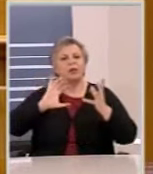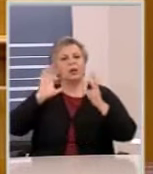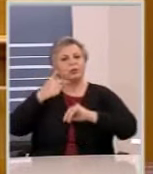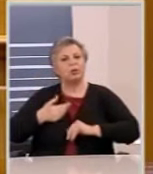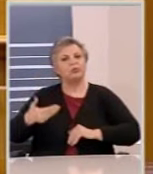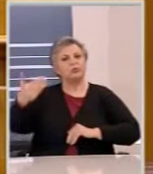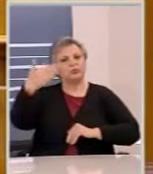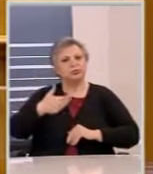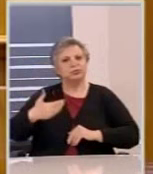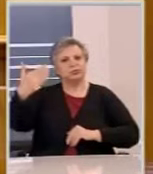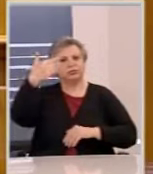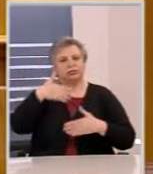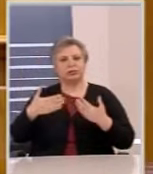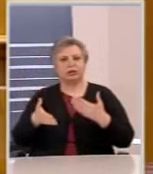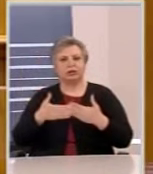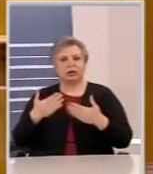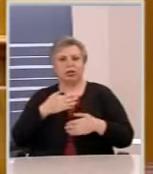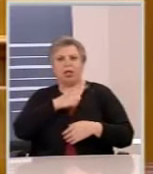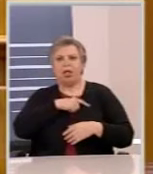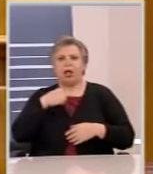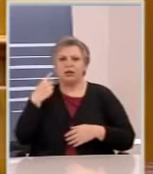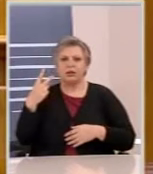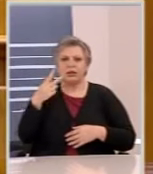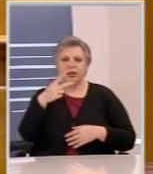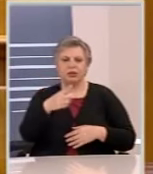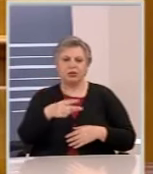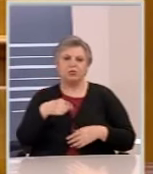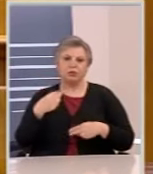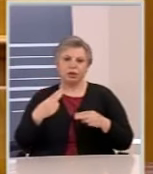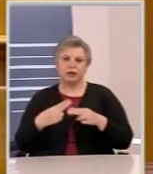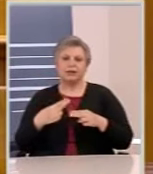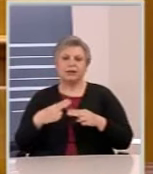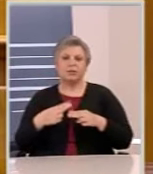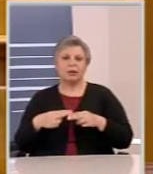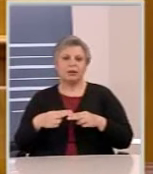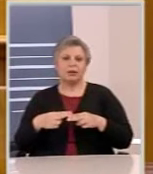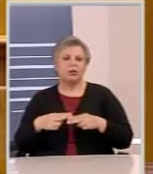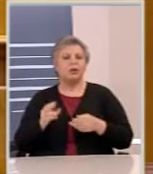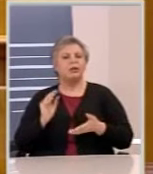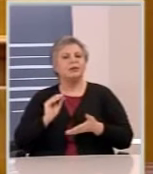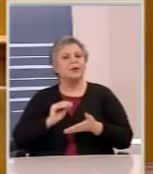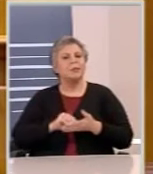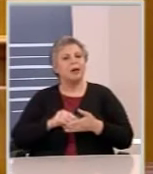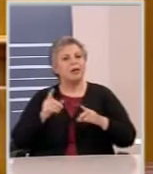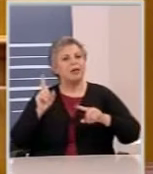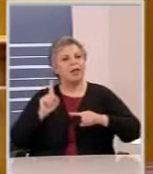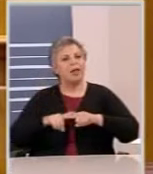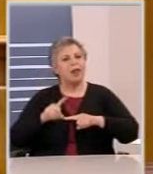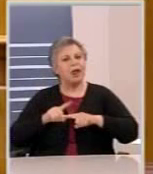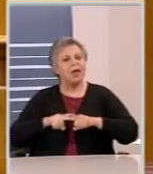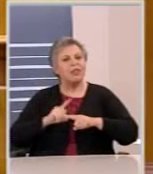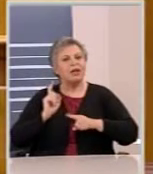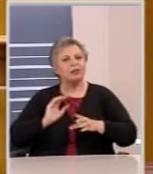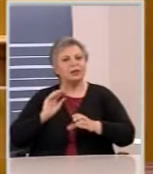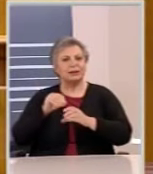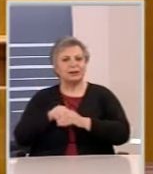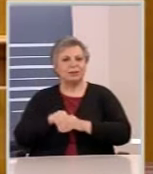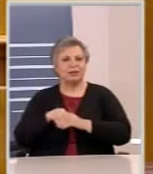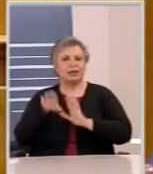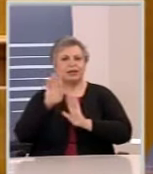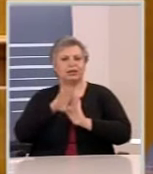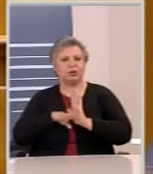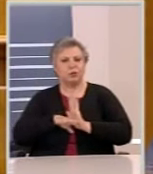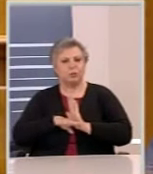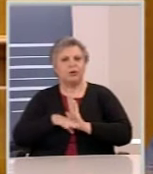επισκέφτονται την Ελλάδα και να αναδεικνύουν τις αξίες μας. Που έγινε ξανά η Ελλάδα παίχτη στην Ανταλική Μεσόγειο, στο